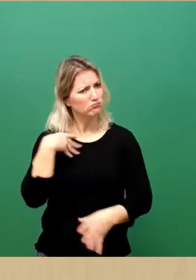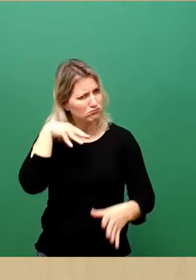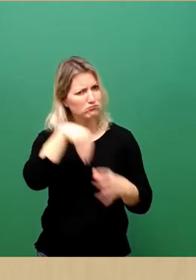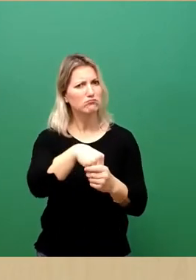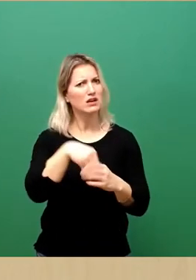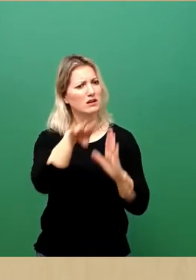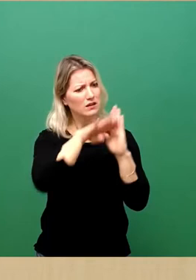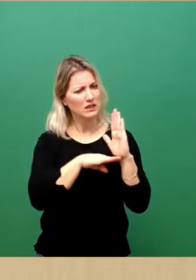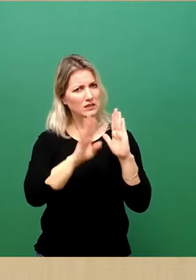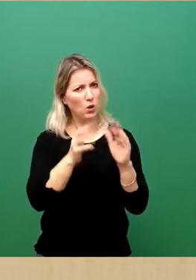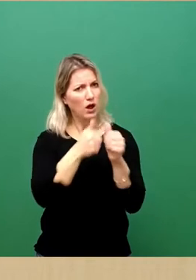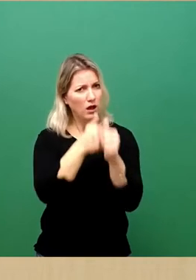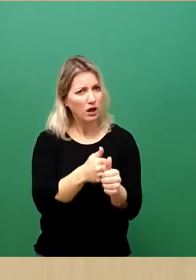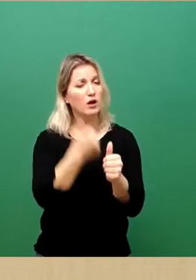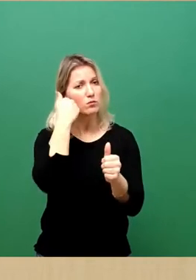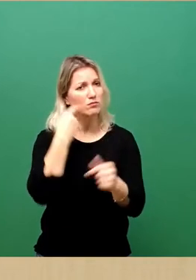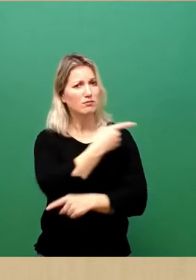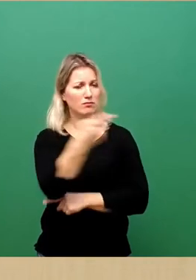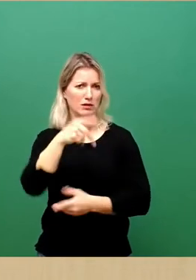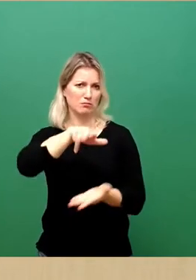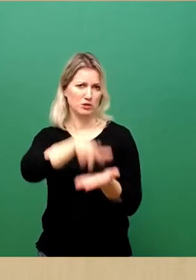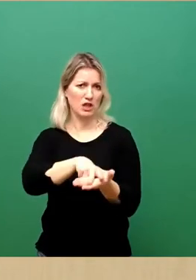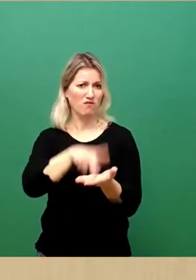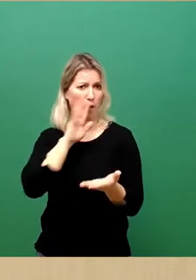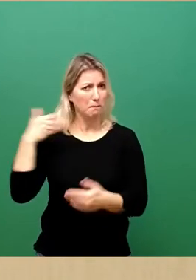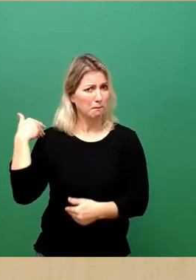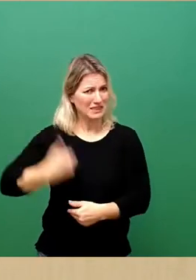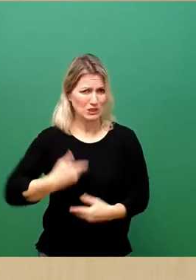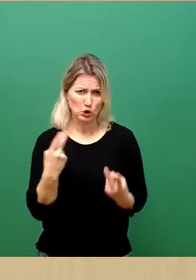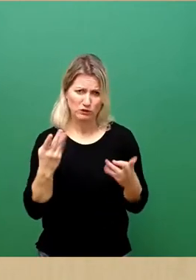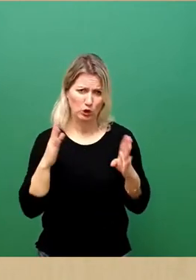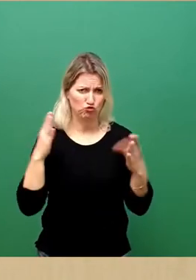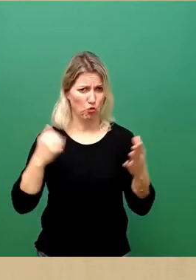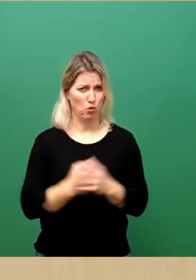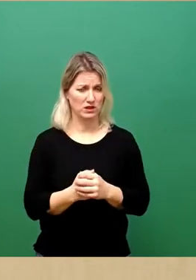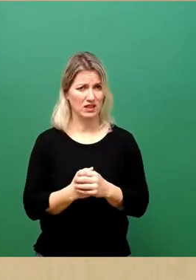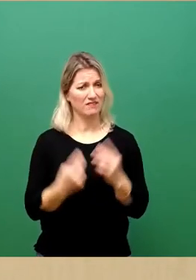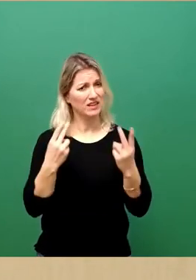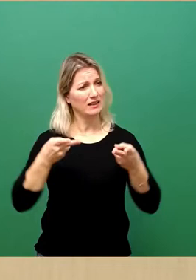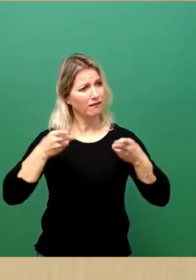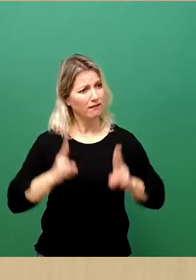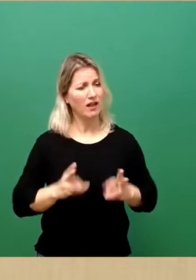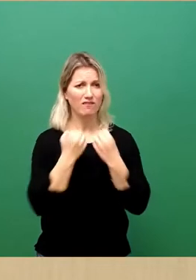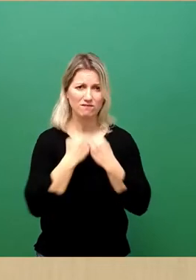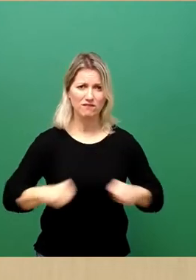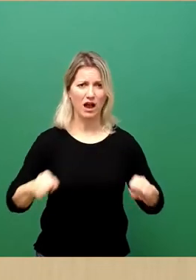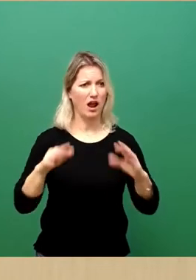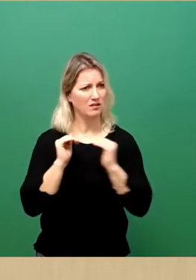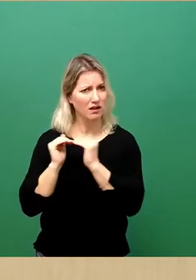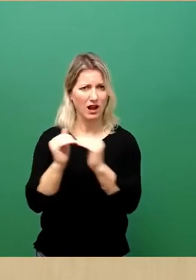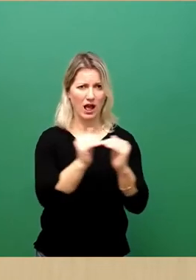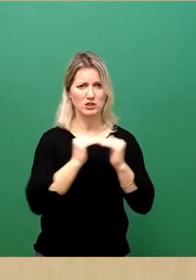Bestätigen Sie also das ohnehin hier Gelebte, das Recht auf Freiheit und Gleichheit, den Schutz der Menschenwürde,